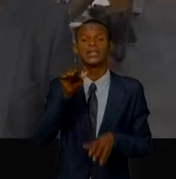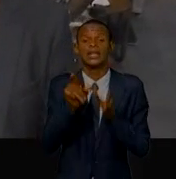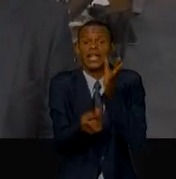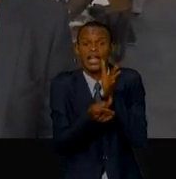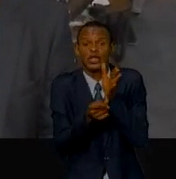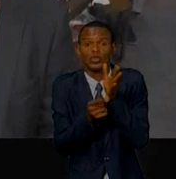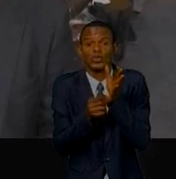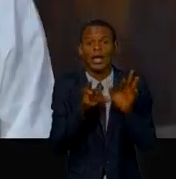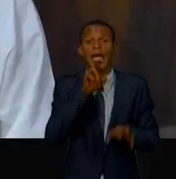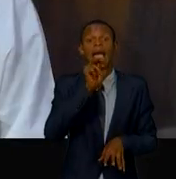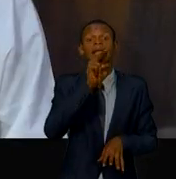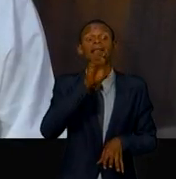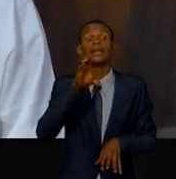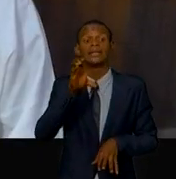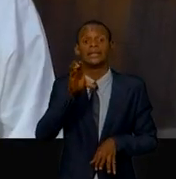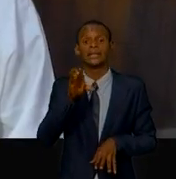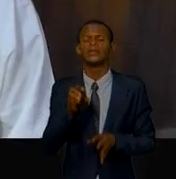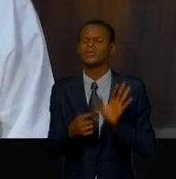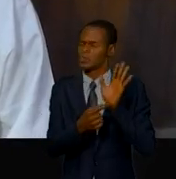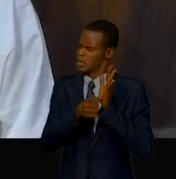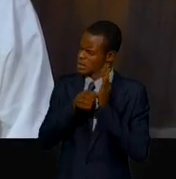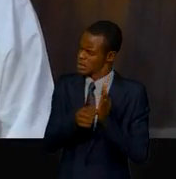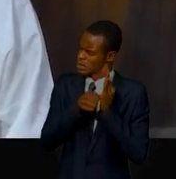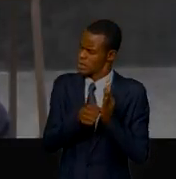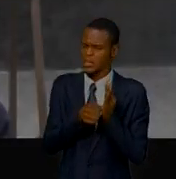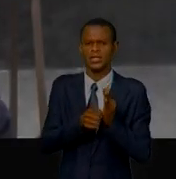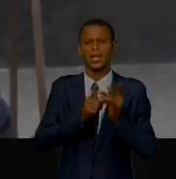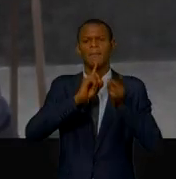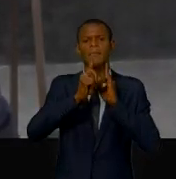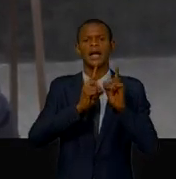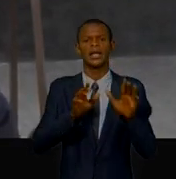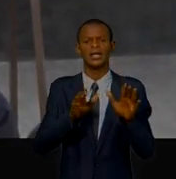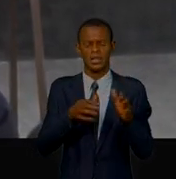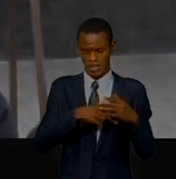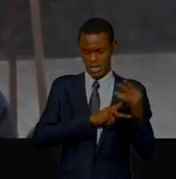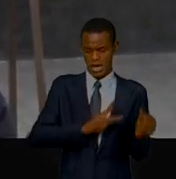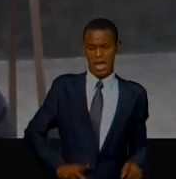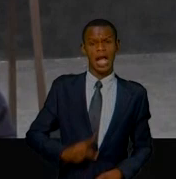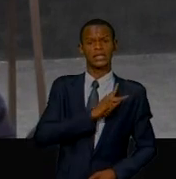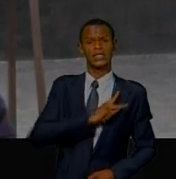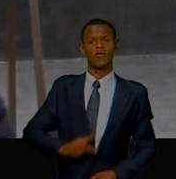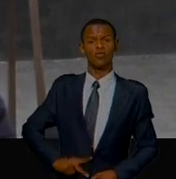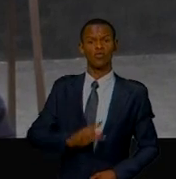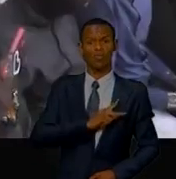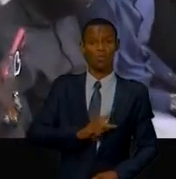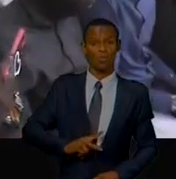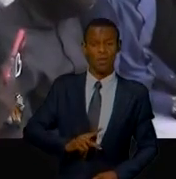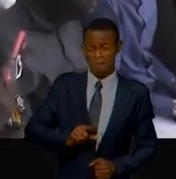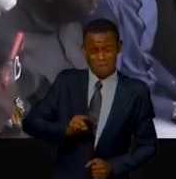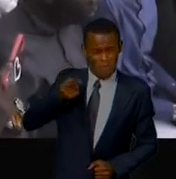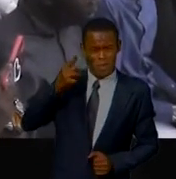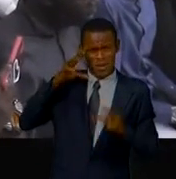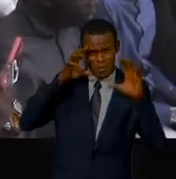homme d'Etat dont la nature humaine a cherché à jeter dans les oubliettes depuis sa disparition le 24 mars